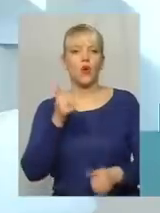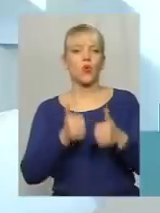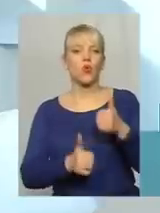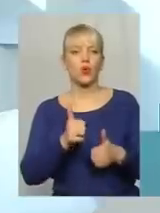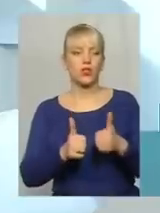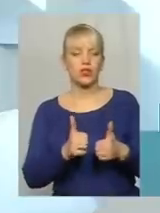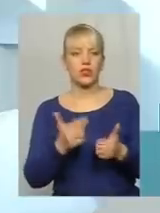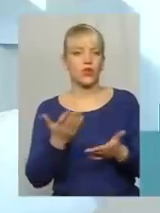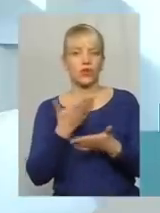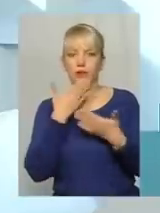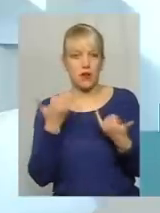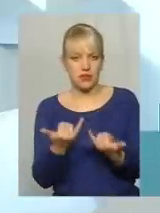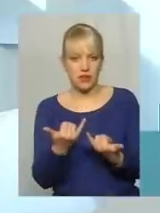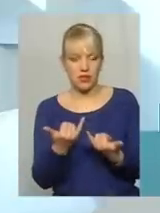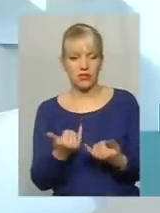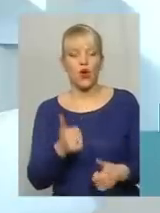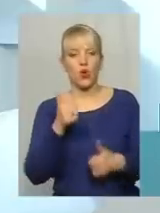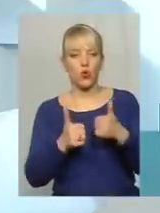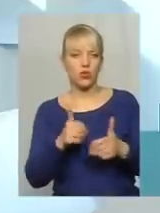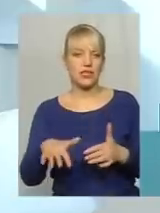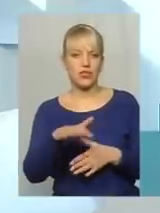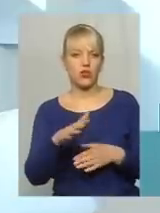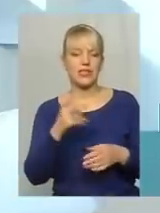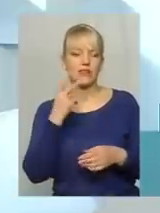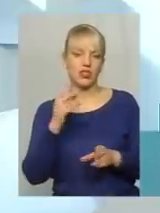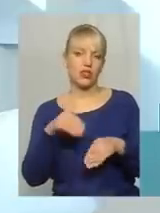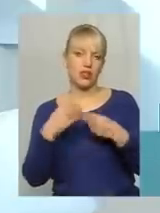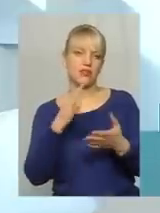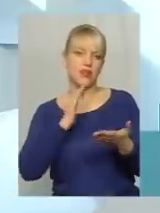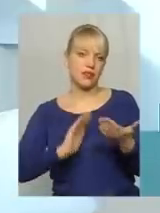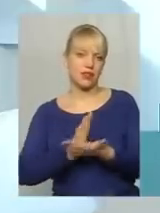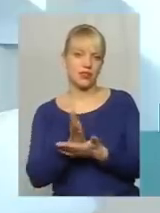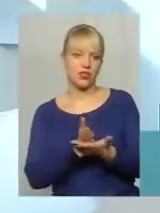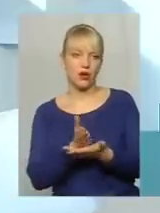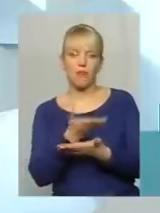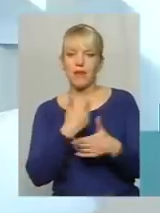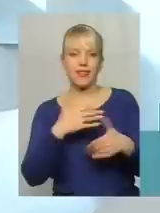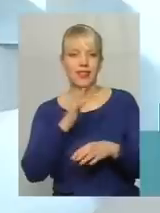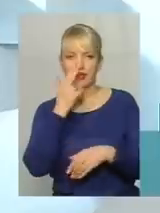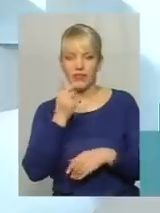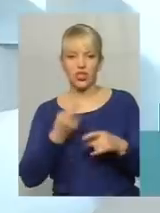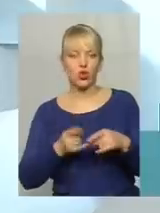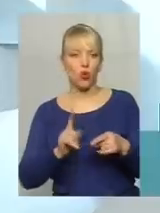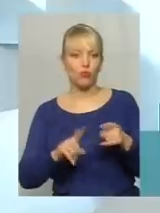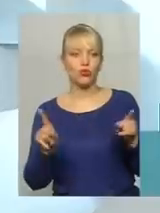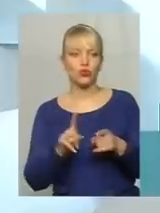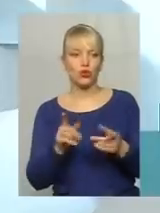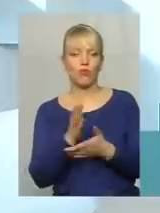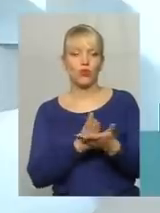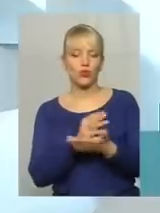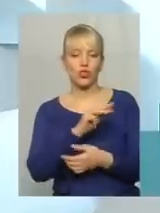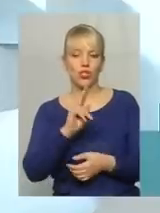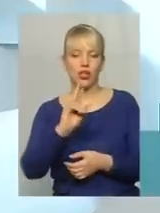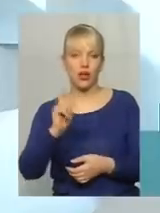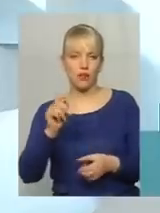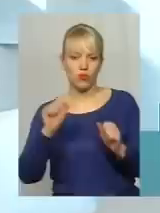якого зараз немає. В конкурентному середовищі завжди надається якісніша послуга. Ми не звикли тому, що послуга ЖКГ може